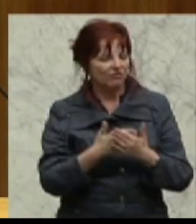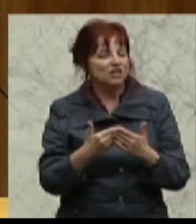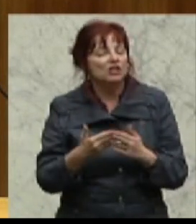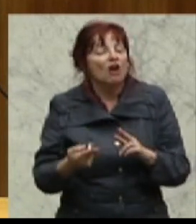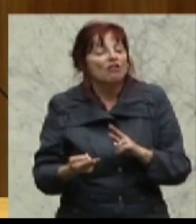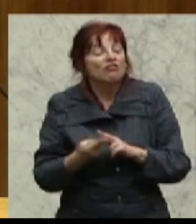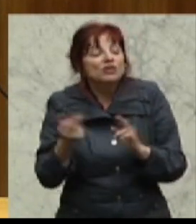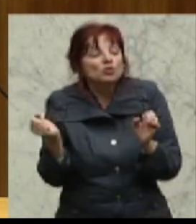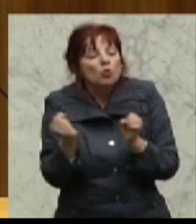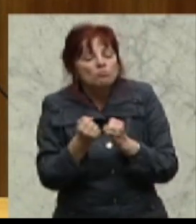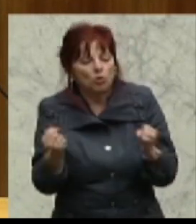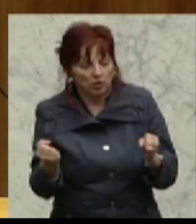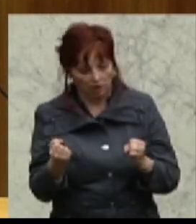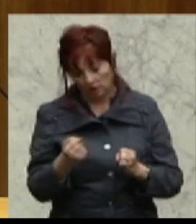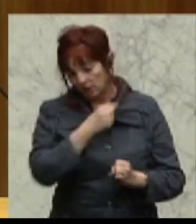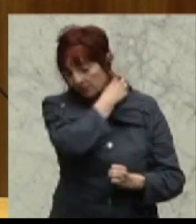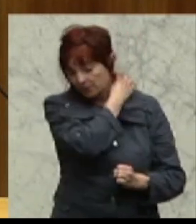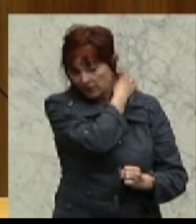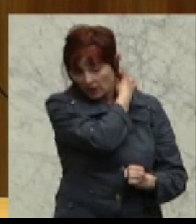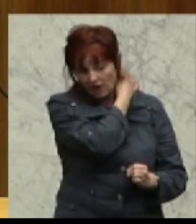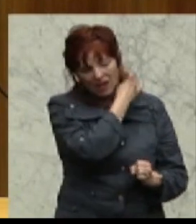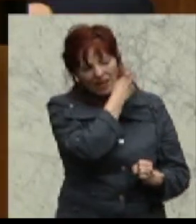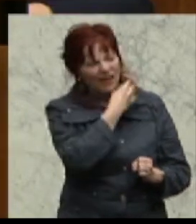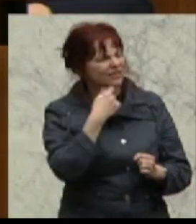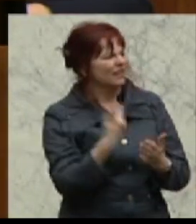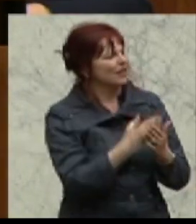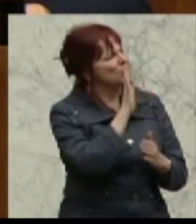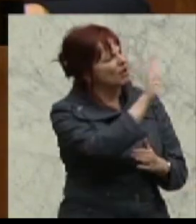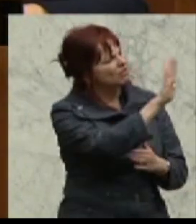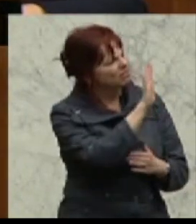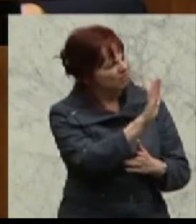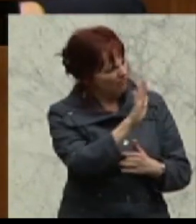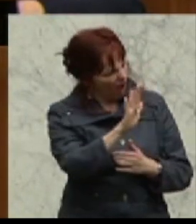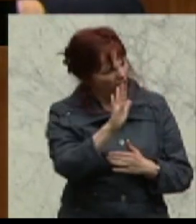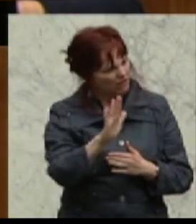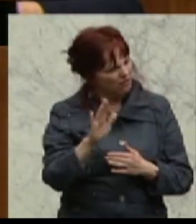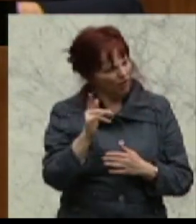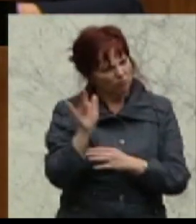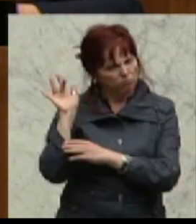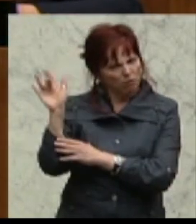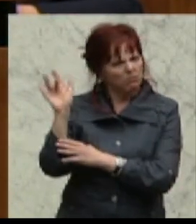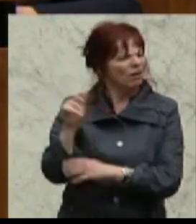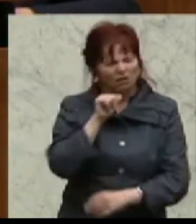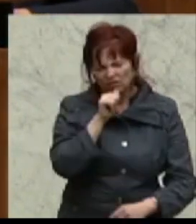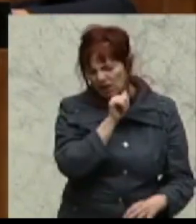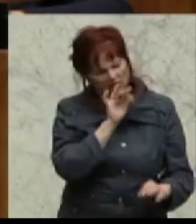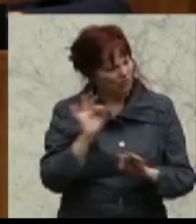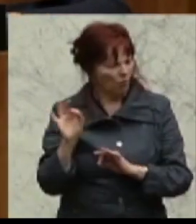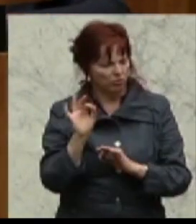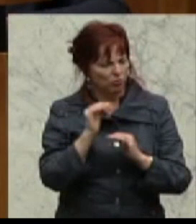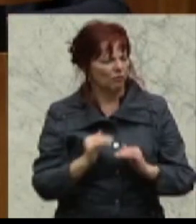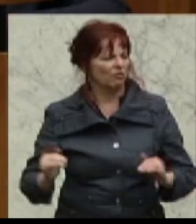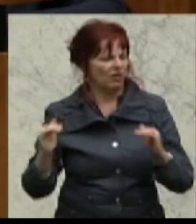zu retten. So gesehen war Ihre Unterstellung eigentlich unfair und unredlich, denn der Herr Schiefer hat sich wirklich